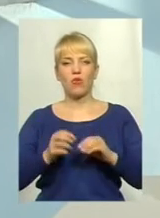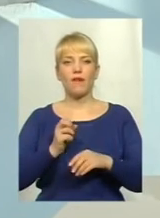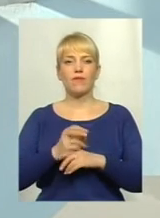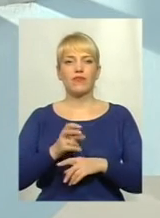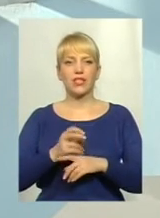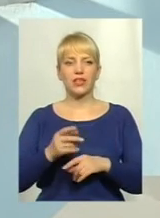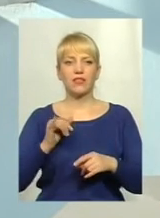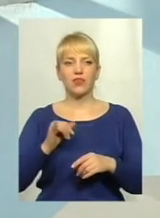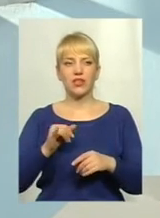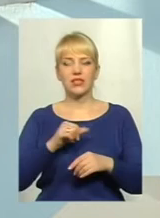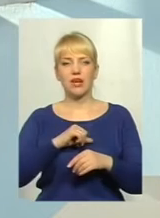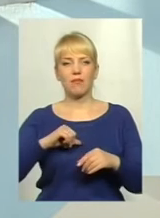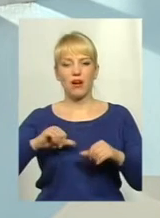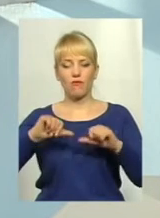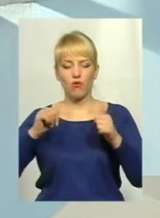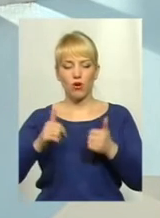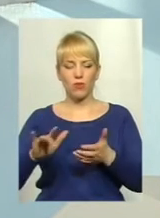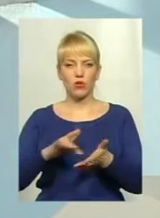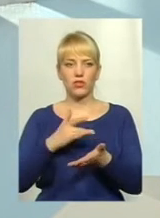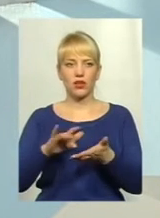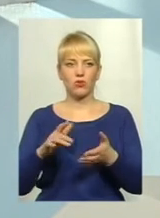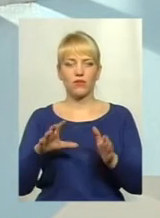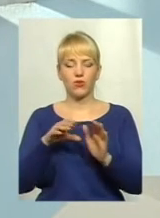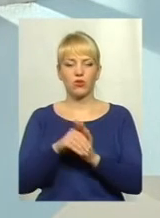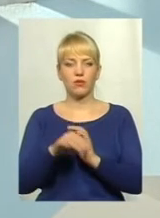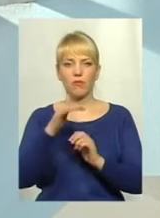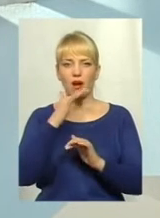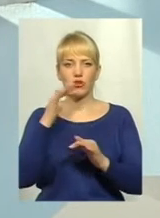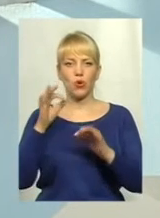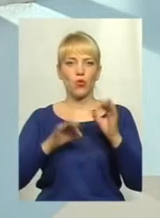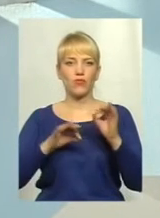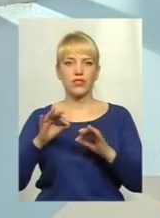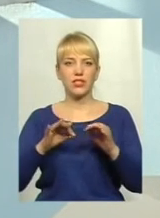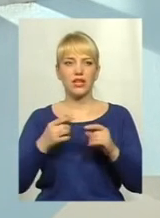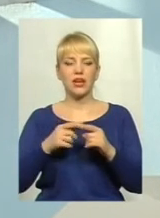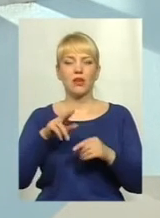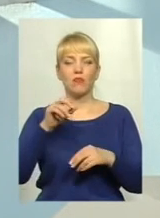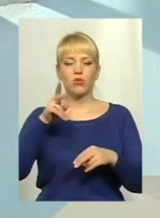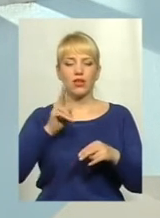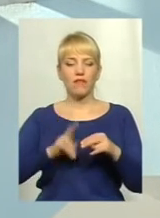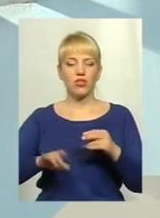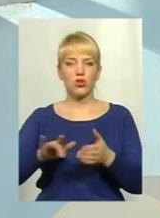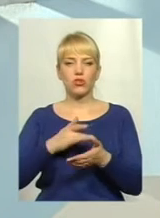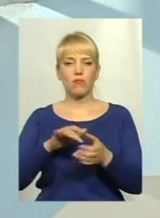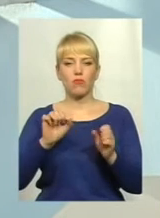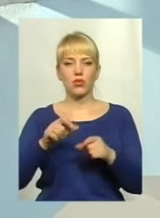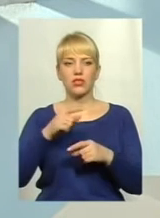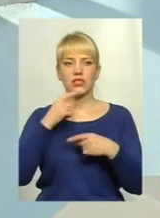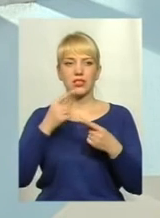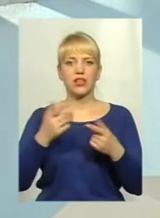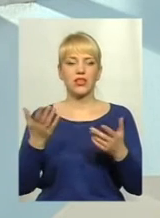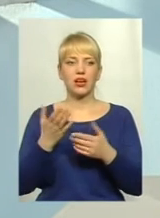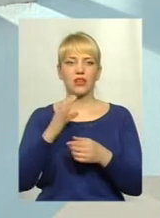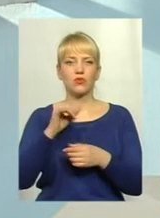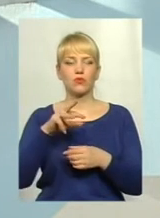І туди саму формула розрахунку вноситься багато коефіцієнтів. І вже по завершенню розрахунку лише можна сказати, яка сума. До